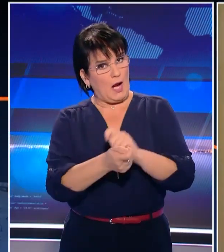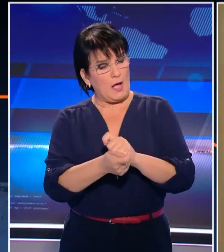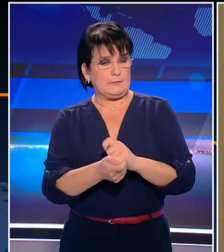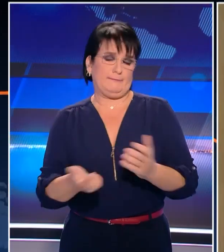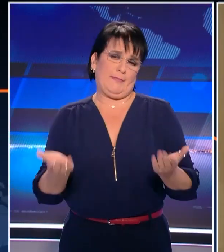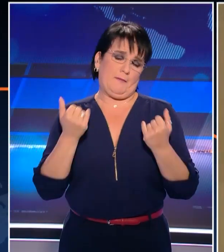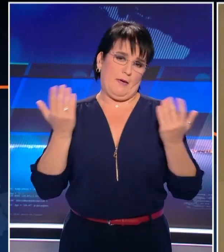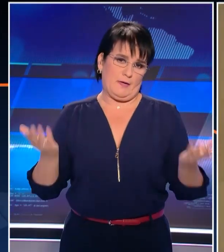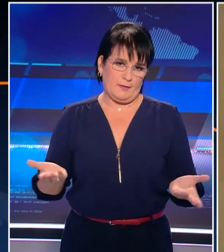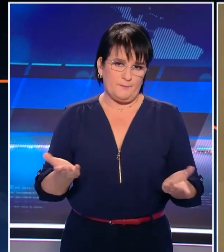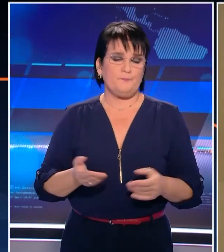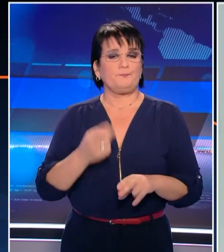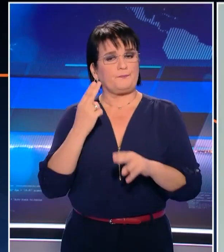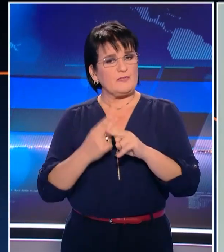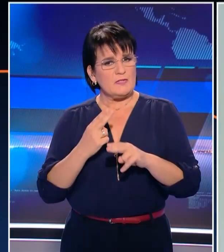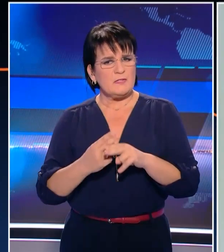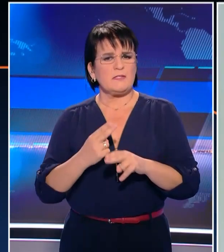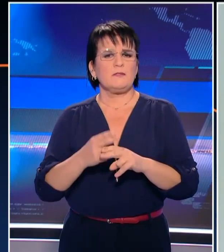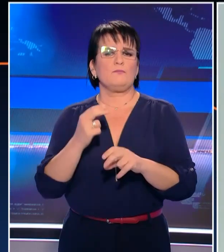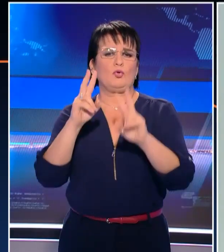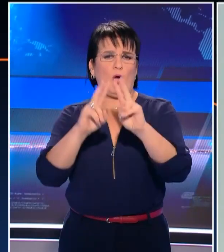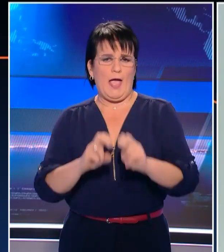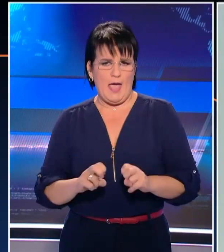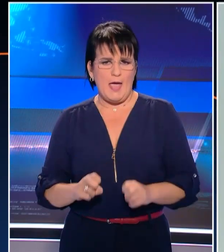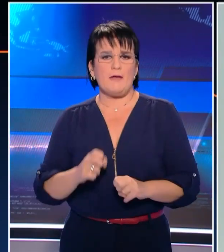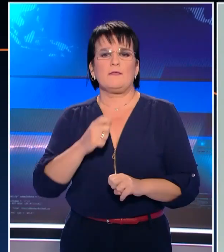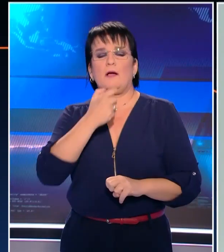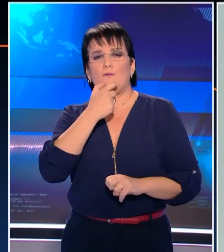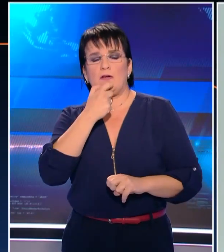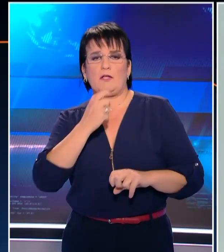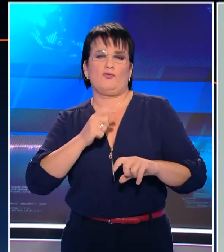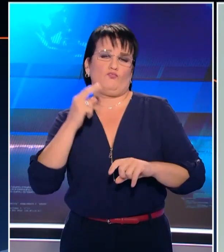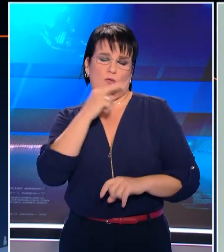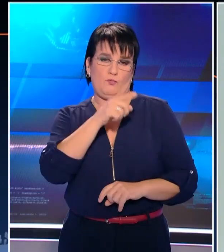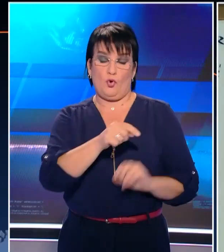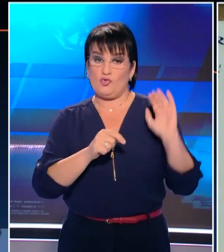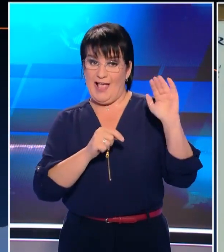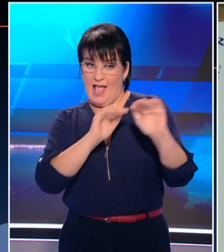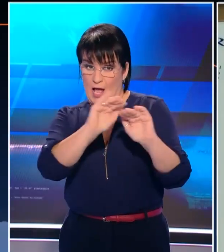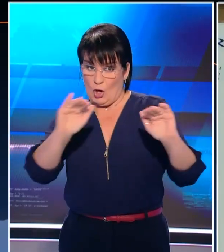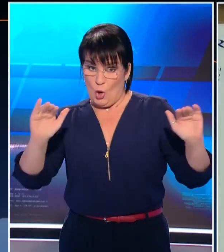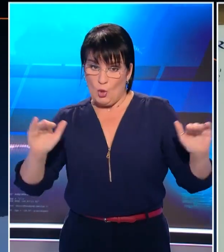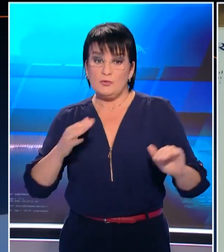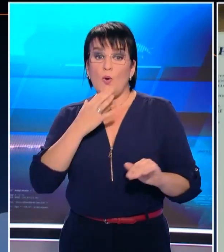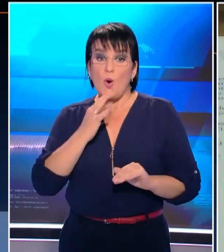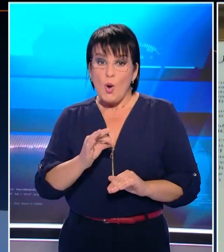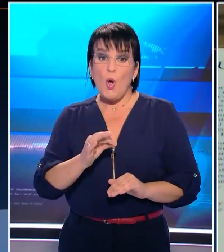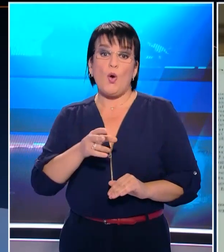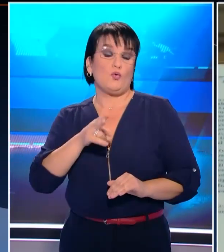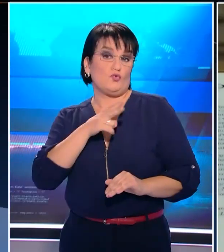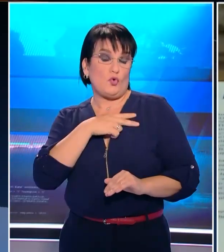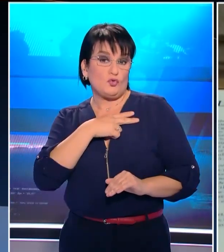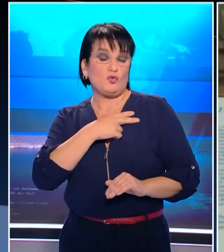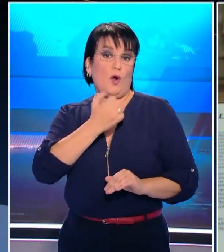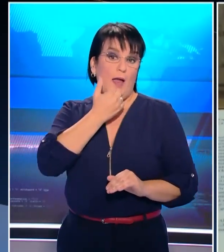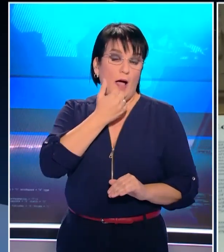Κόλαφος ήταν και δημοσκόπηση για τα μάρμαρα εναντίον του Ρωτανού Πρωθυπουργού. Στην ερώτηση πιστεύετε ότι η Downing Street πήρε τη σωστή ή